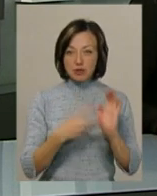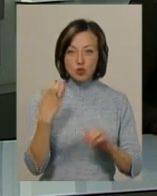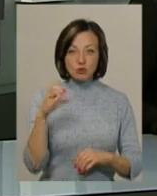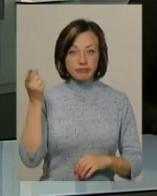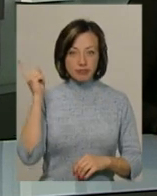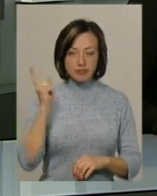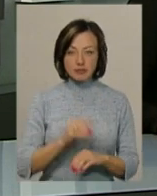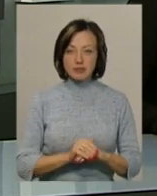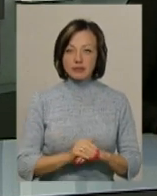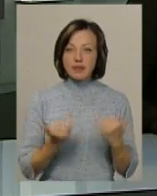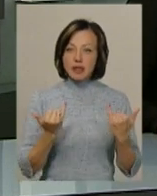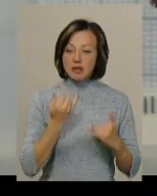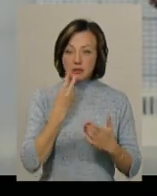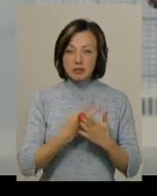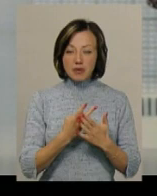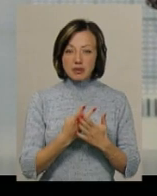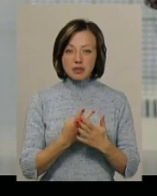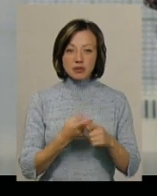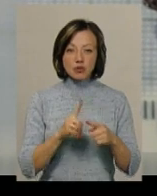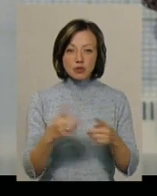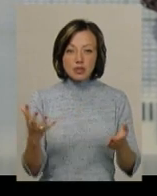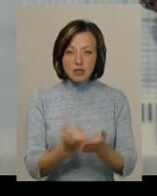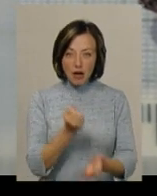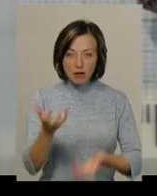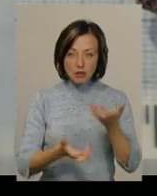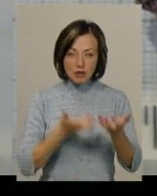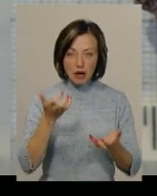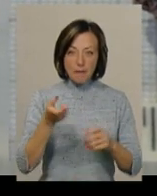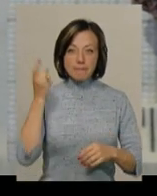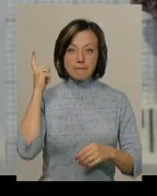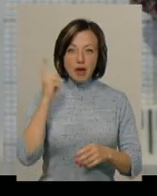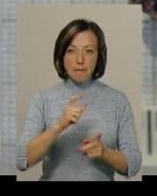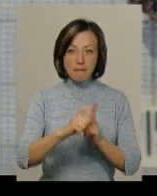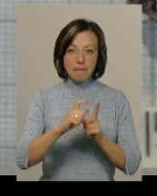століттям. Зараз ви бачите цю знахідку археологів «Пра-патрон».